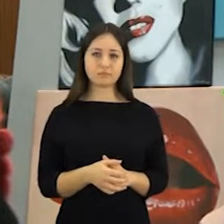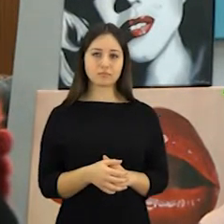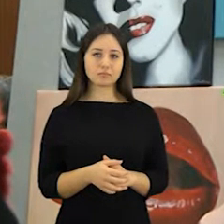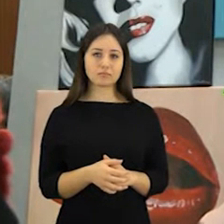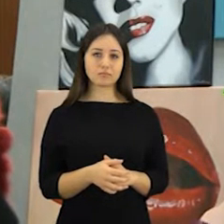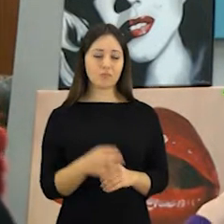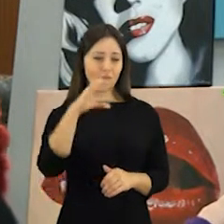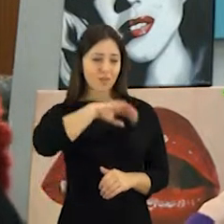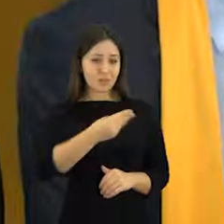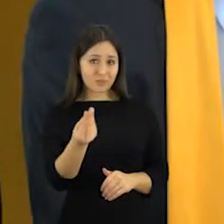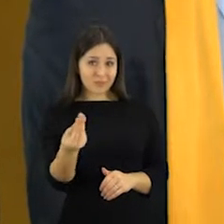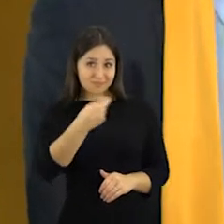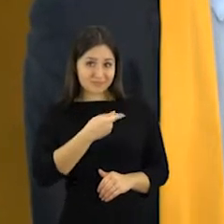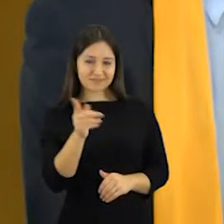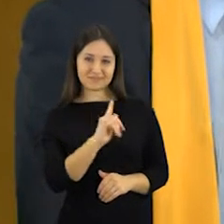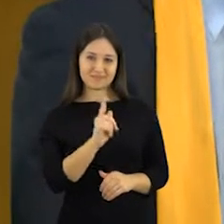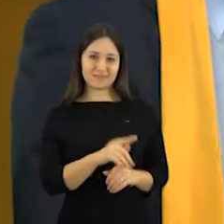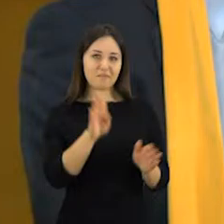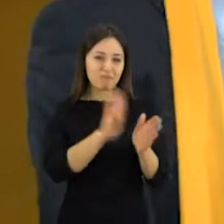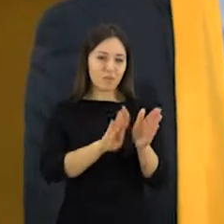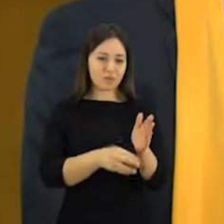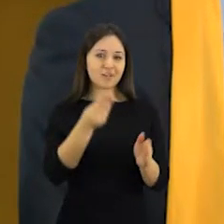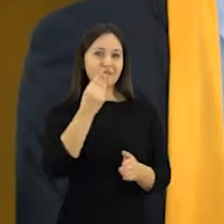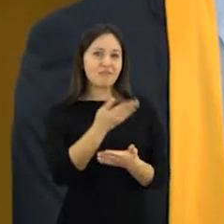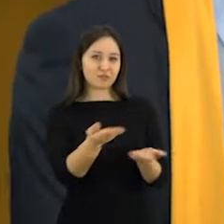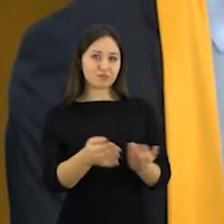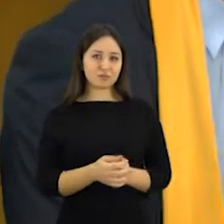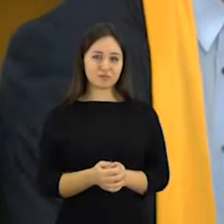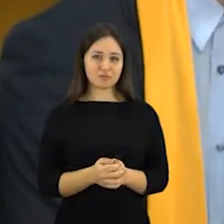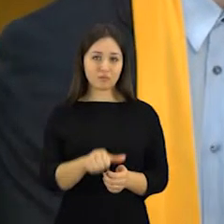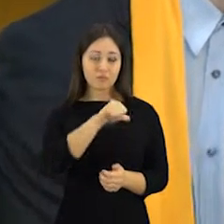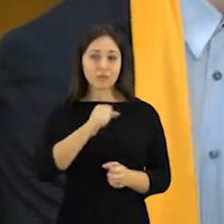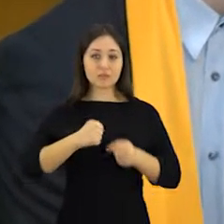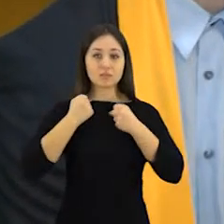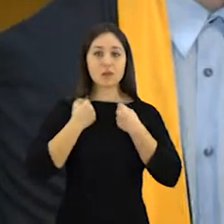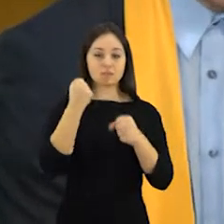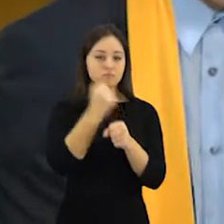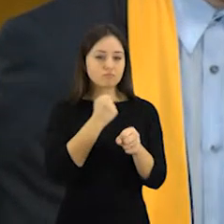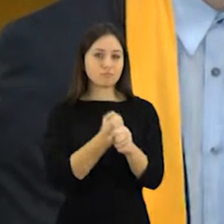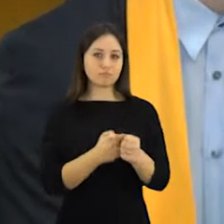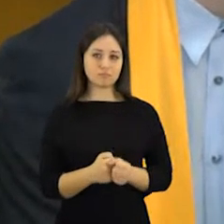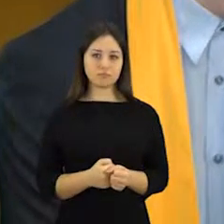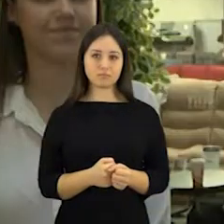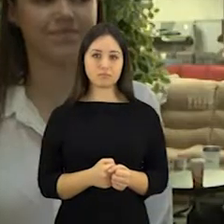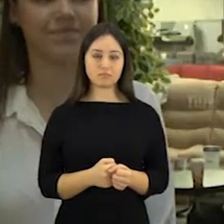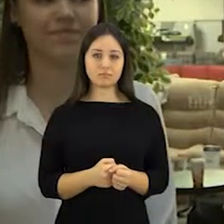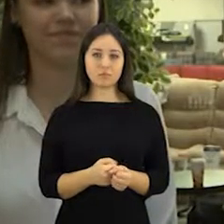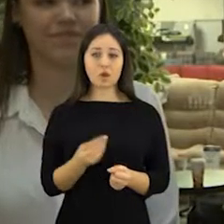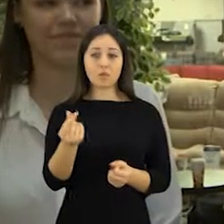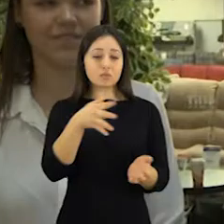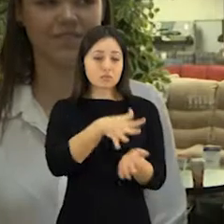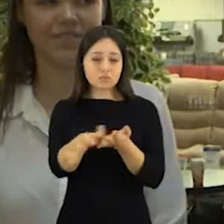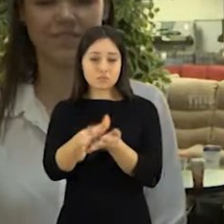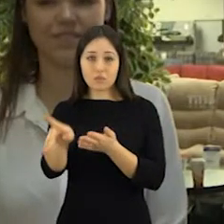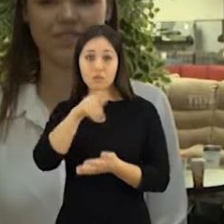yra apie šimtas eurų. Augas yra labai simboliškas, va, pop kornais tiesiog motivuojame save ir tiesiog toliau dirbti. Kiek viską